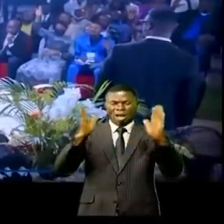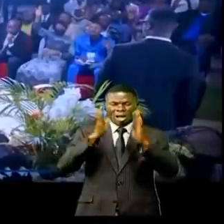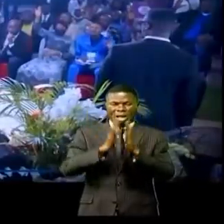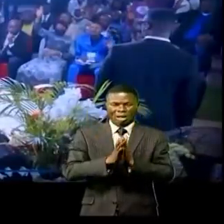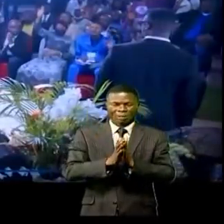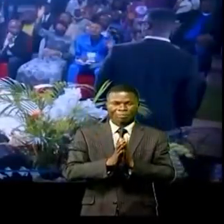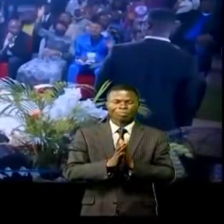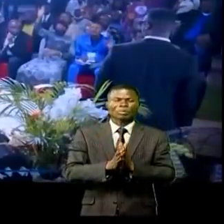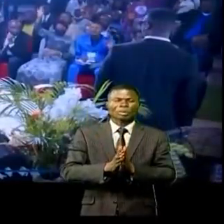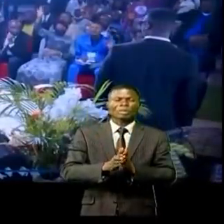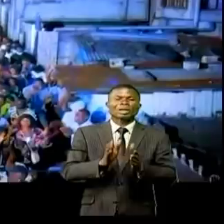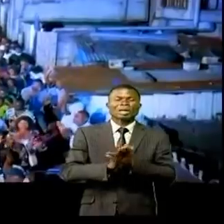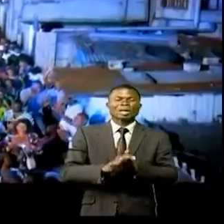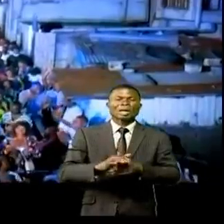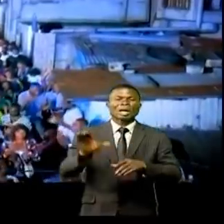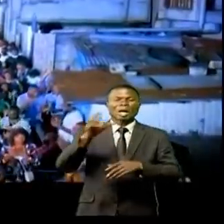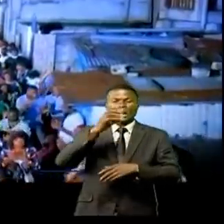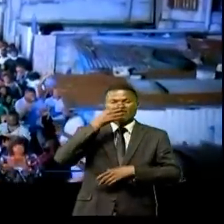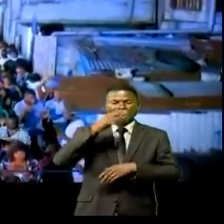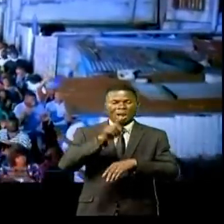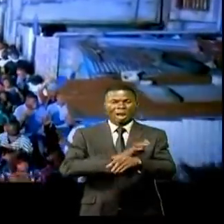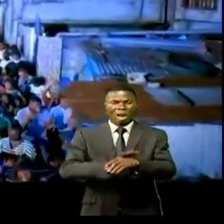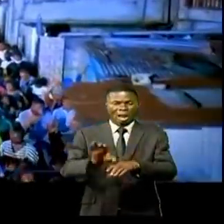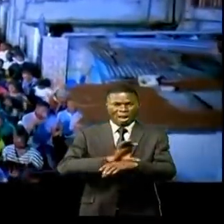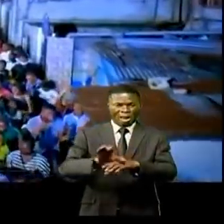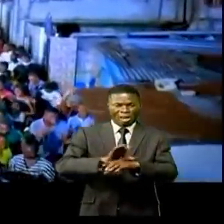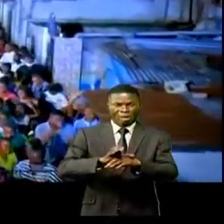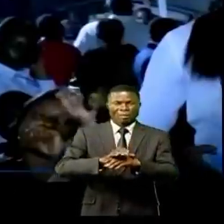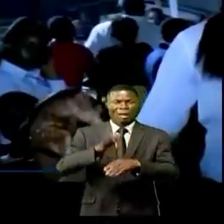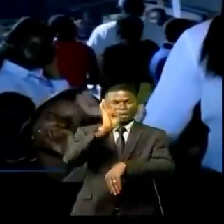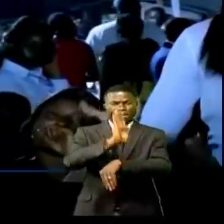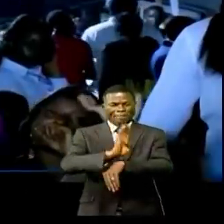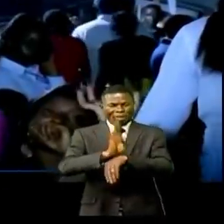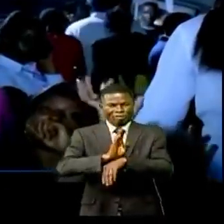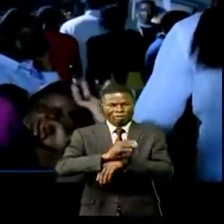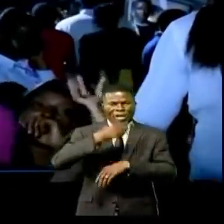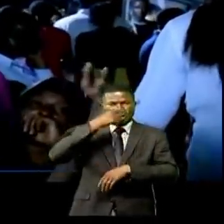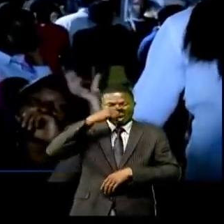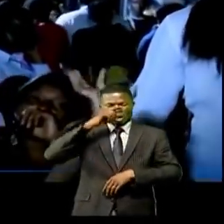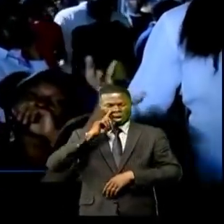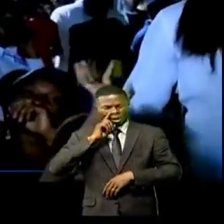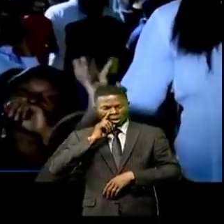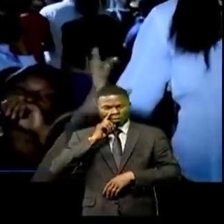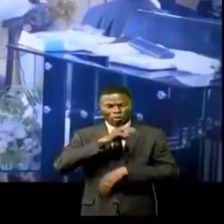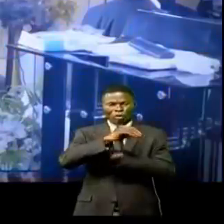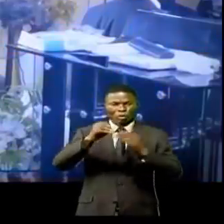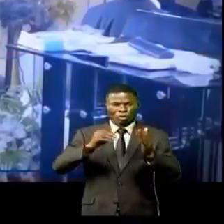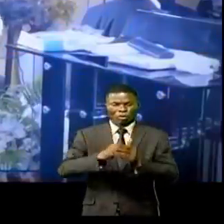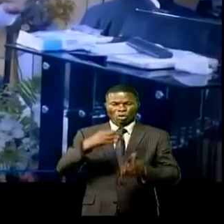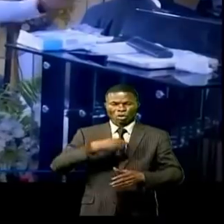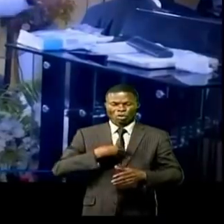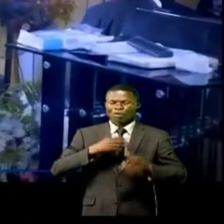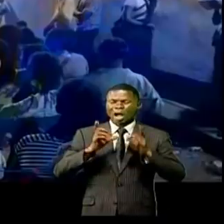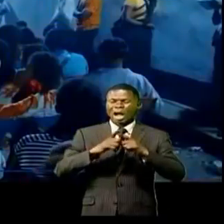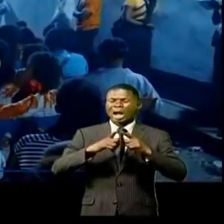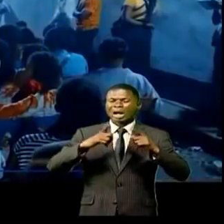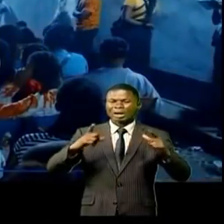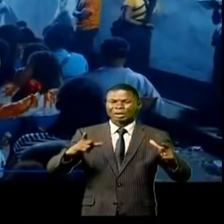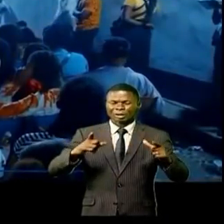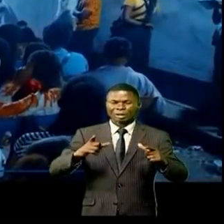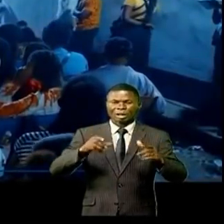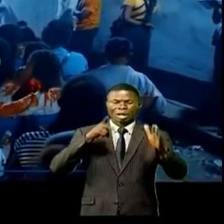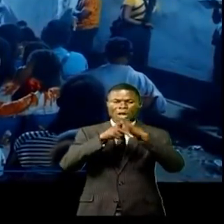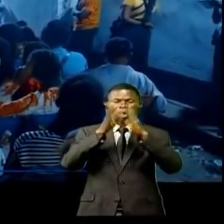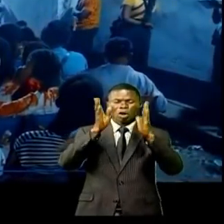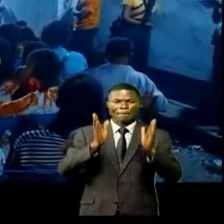Gabon, au Congo-Brazzaville, le vent de cette dispensation a soufflé cette fois-ci au Centre international foi audacieuse dirigée par le prophète